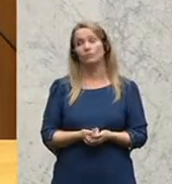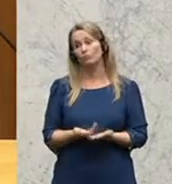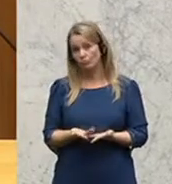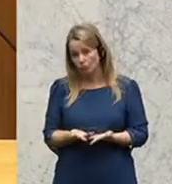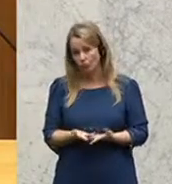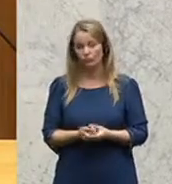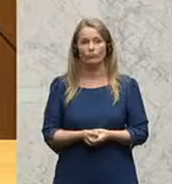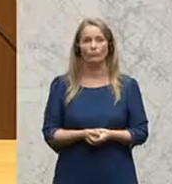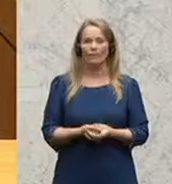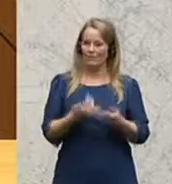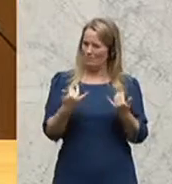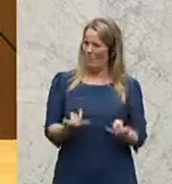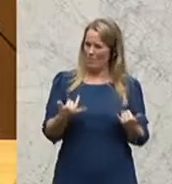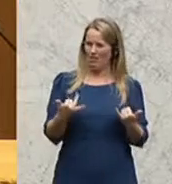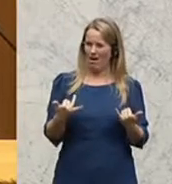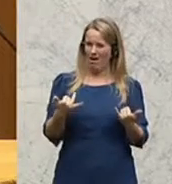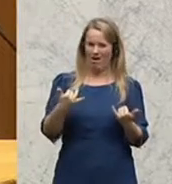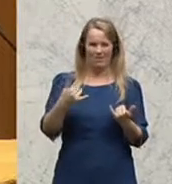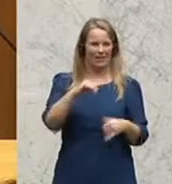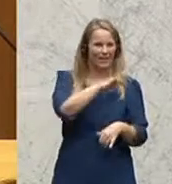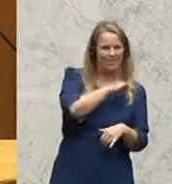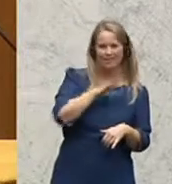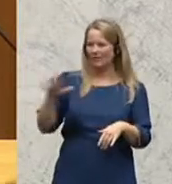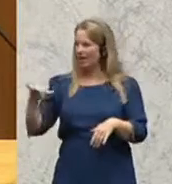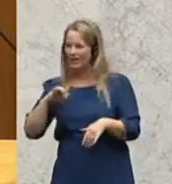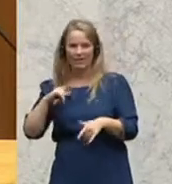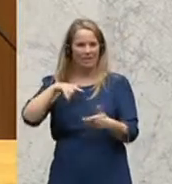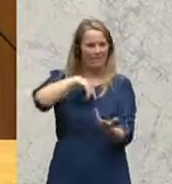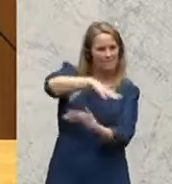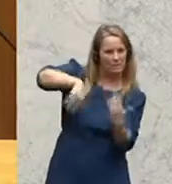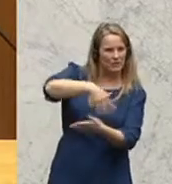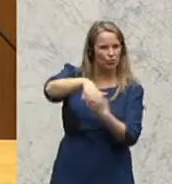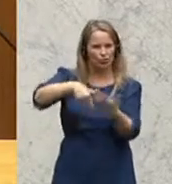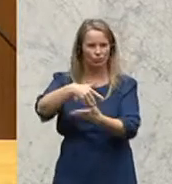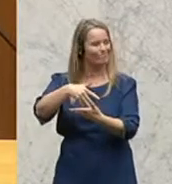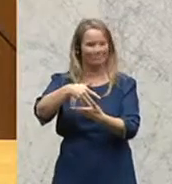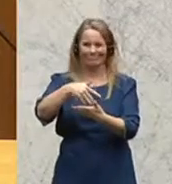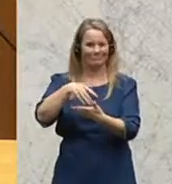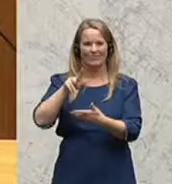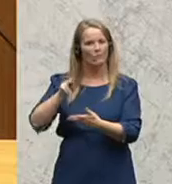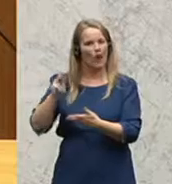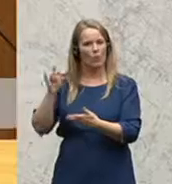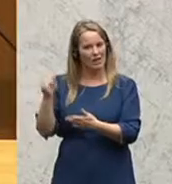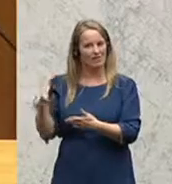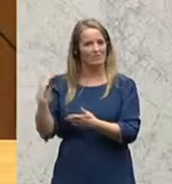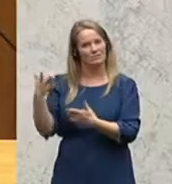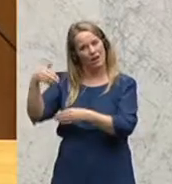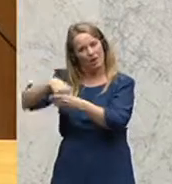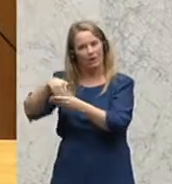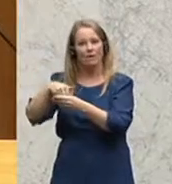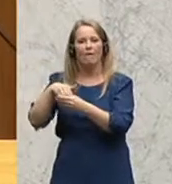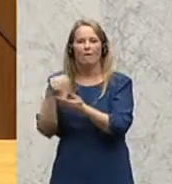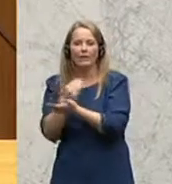Und die derzeitige Vermischung von diesen Interessen kann den VKI auch in ihrer